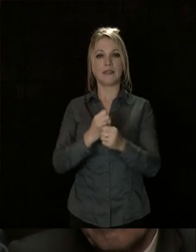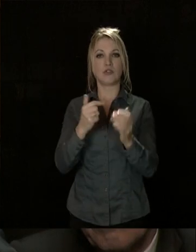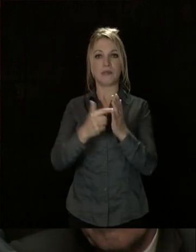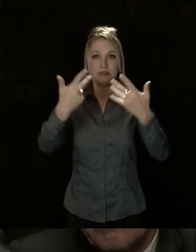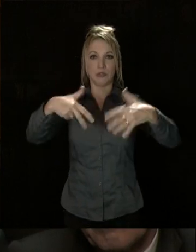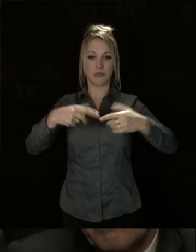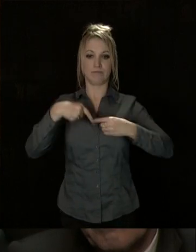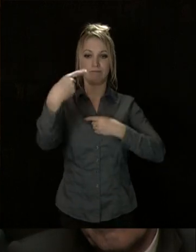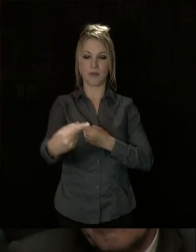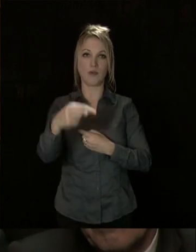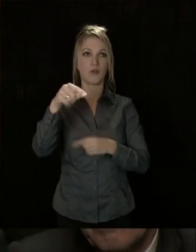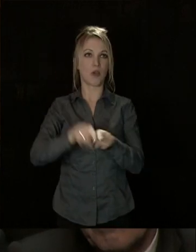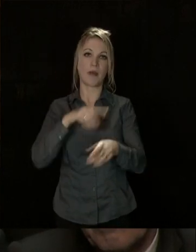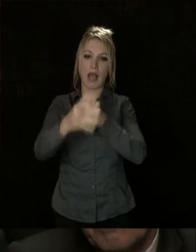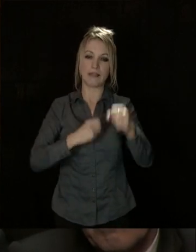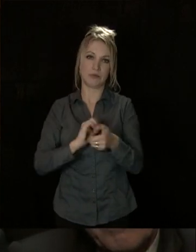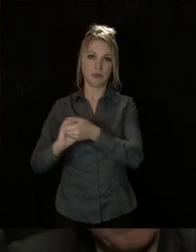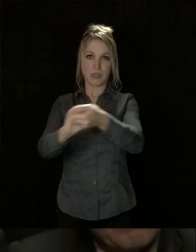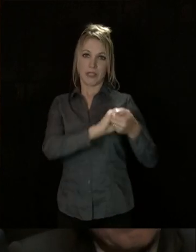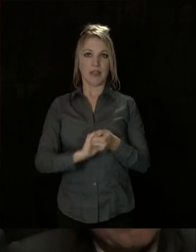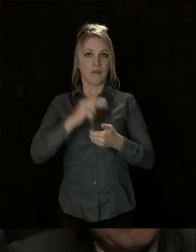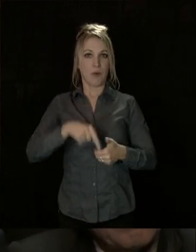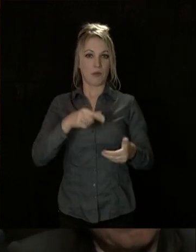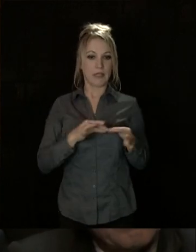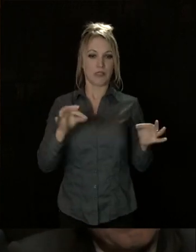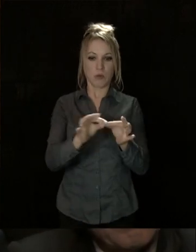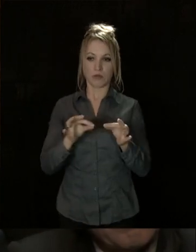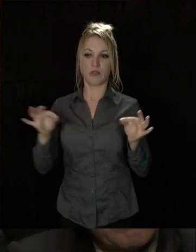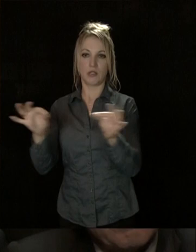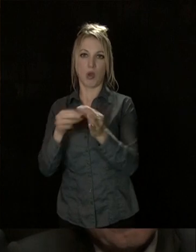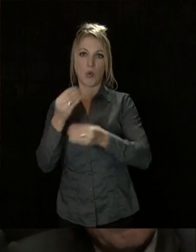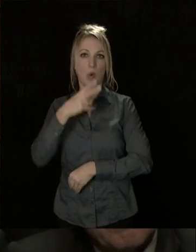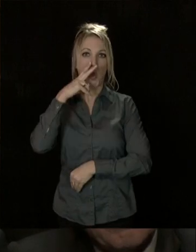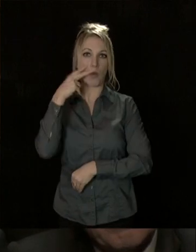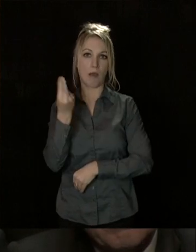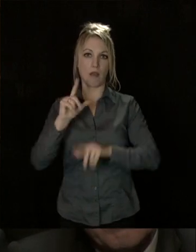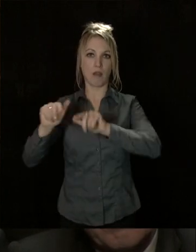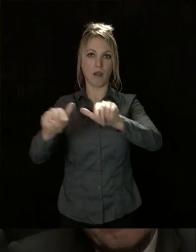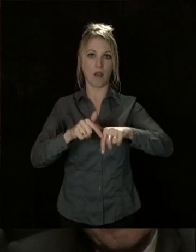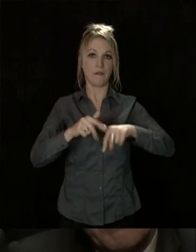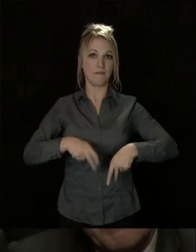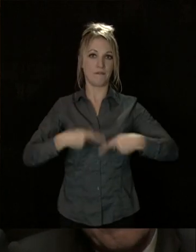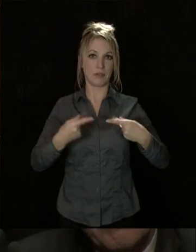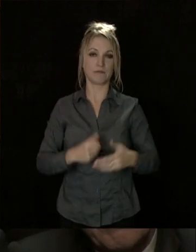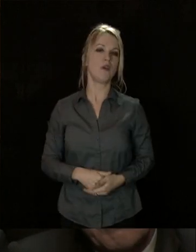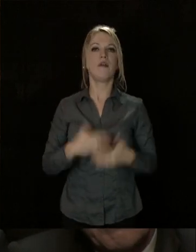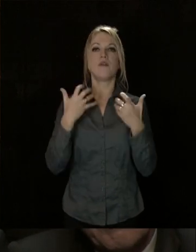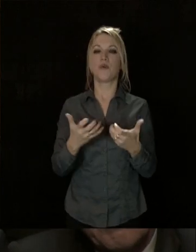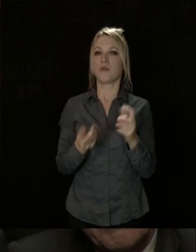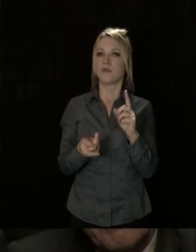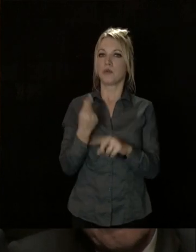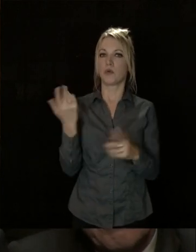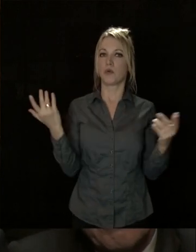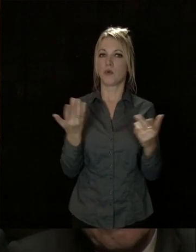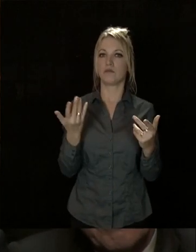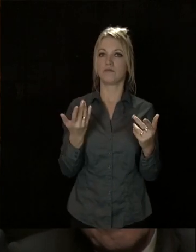doit être celle d'une solidarité active entre les territoires et entre les hommes qui y vivent. Je souhaite tout particulièrement que